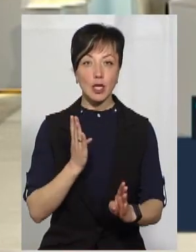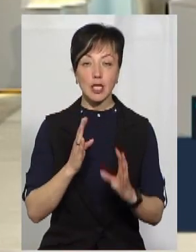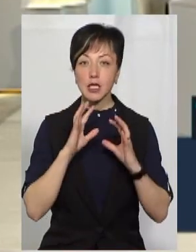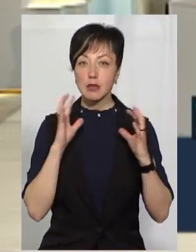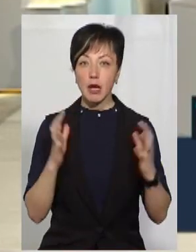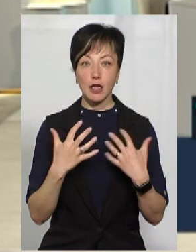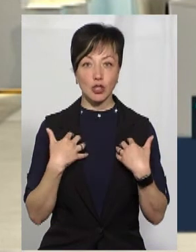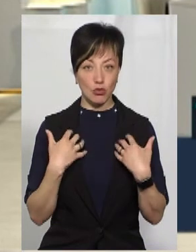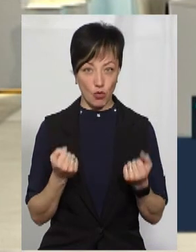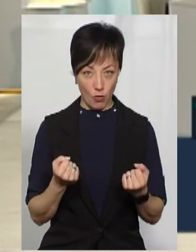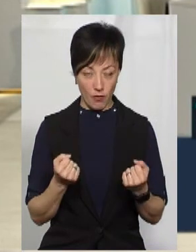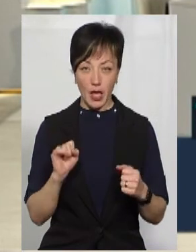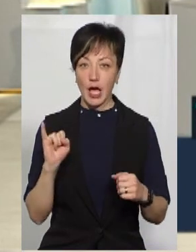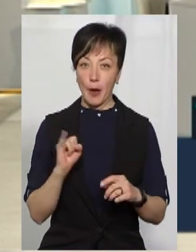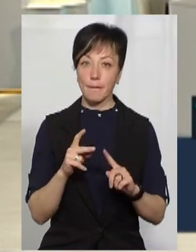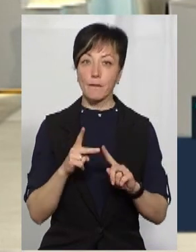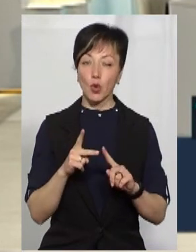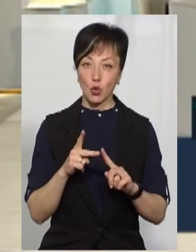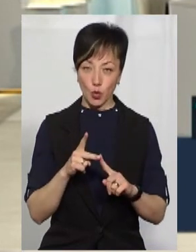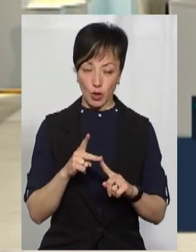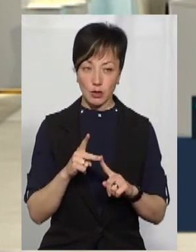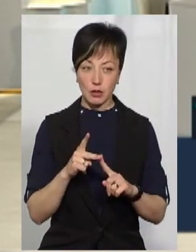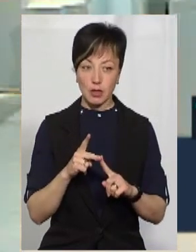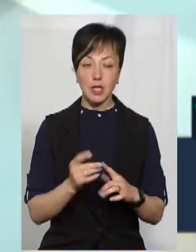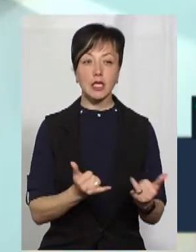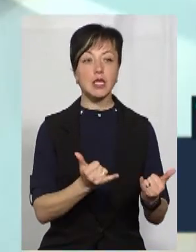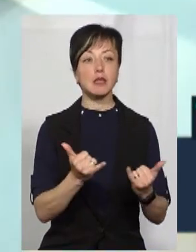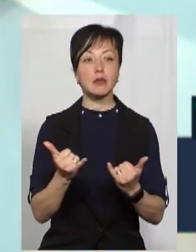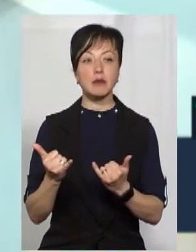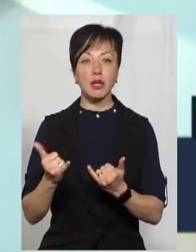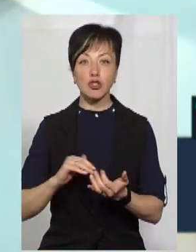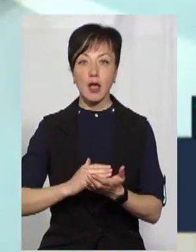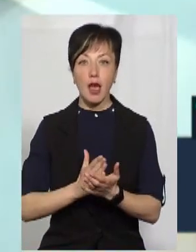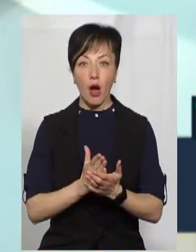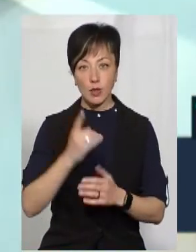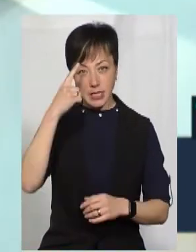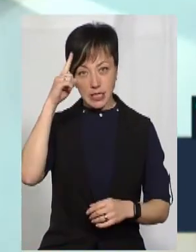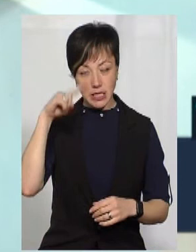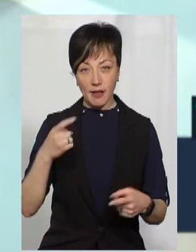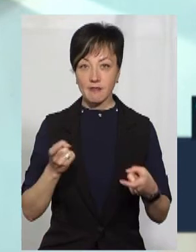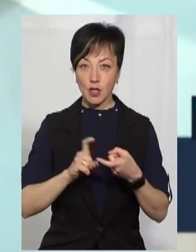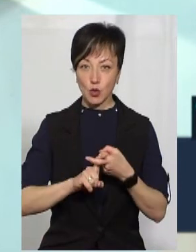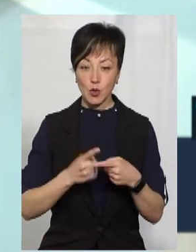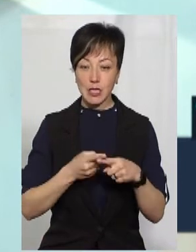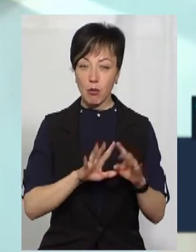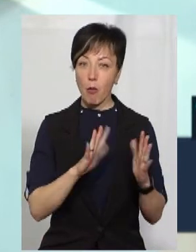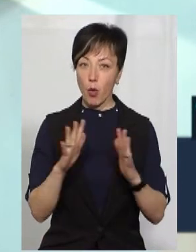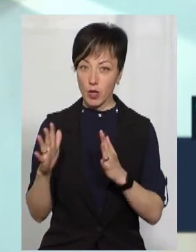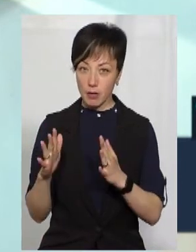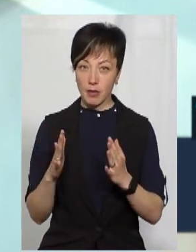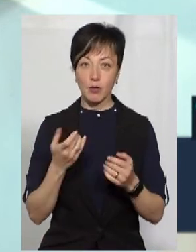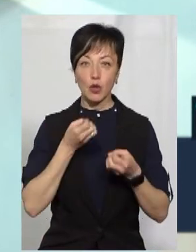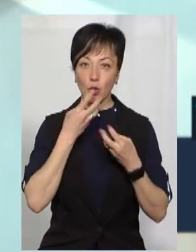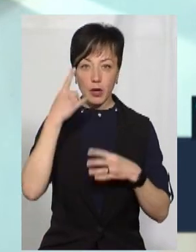збереження їх здоров'я. І, по-друге, безумовно, забезпечення якості знань в зв'язку з тими подіями, про які ми